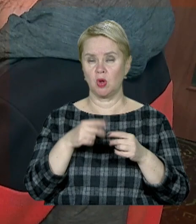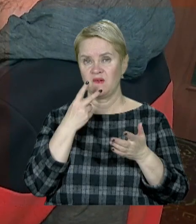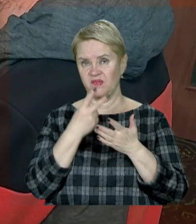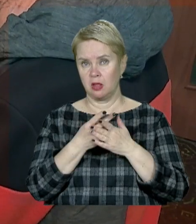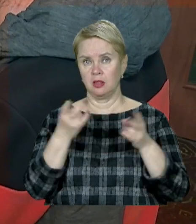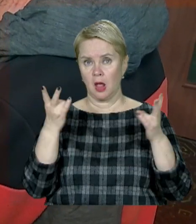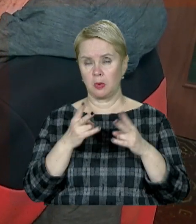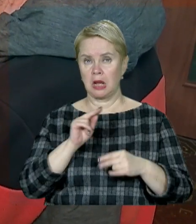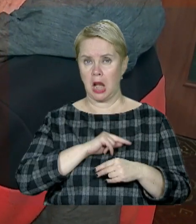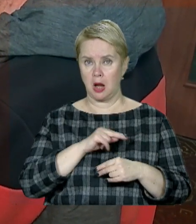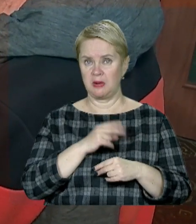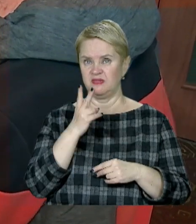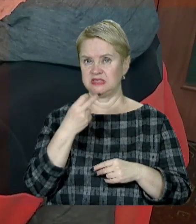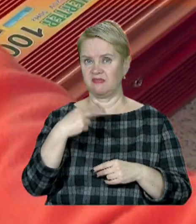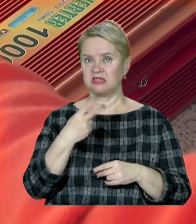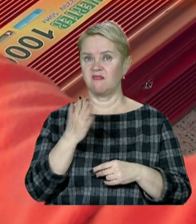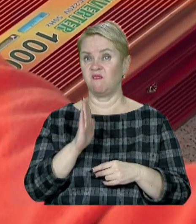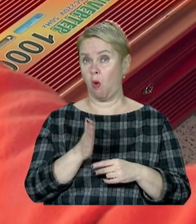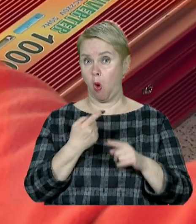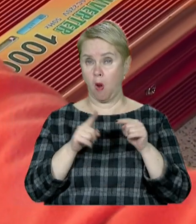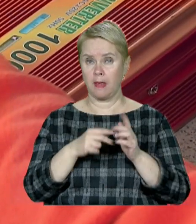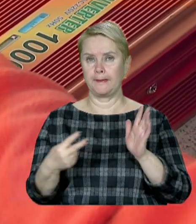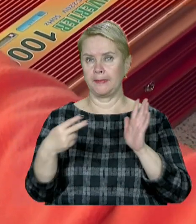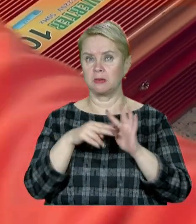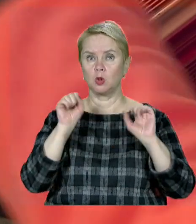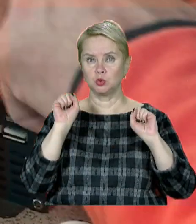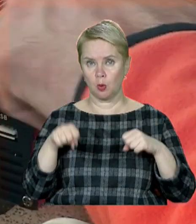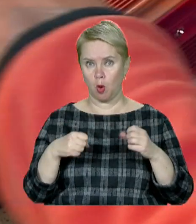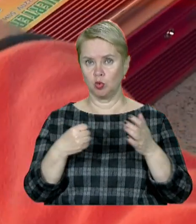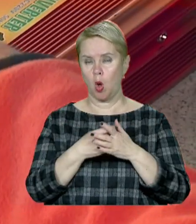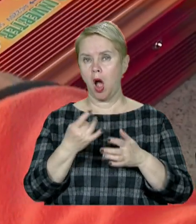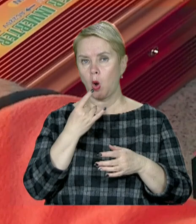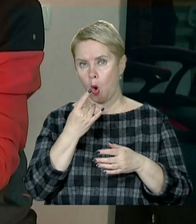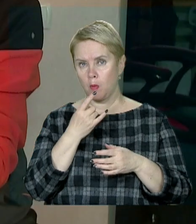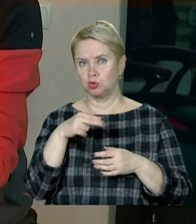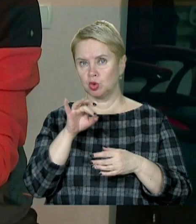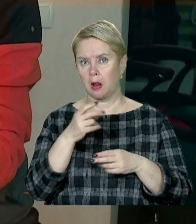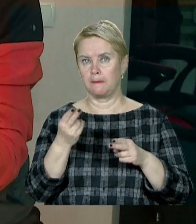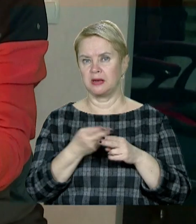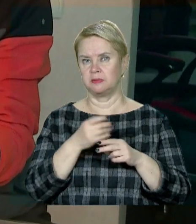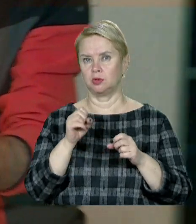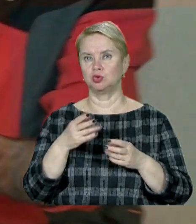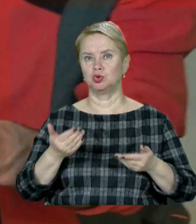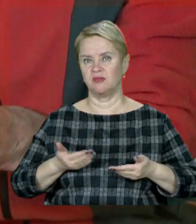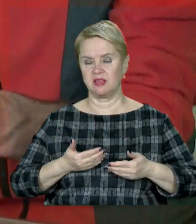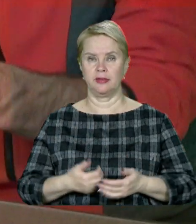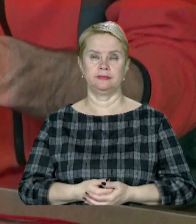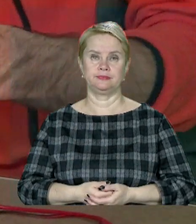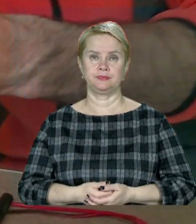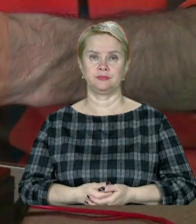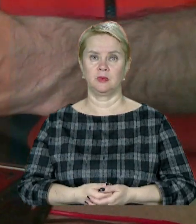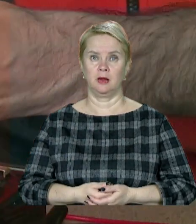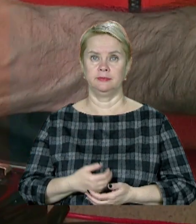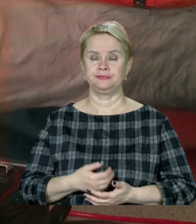видає необхідні для роботи 220 вольт. Під'єднуватися можна і до акумуляторів джерел безперебійного живлення. Два